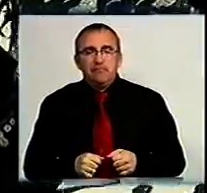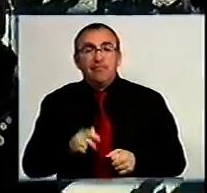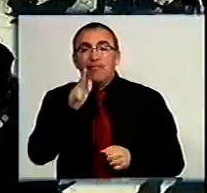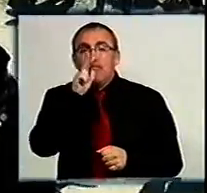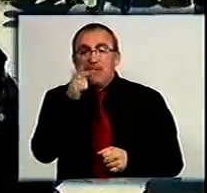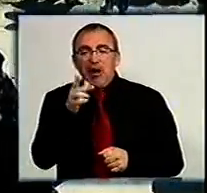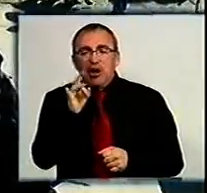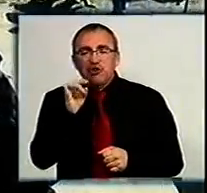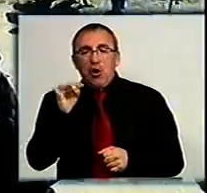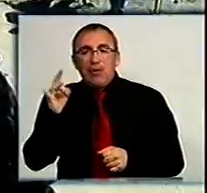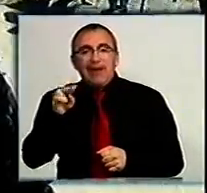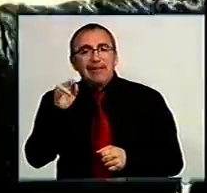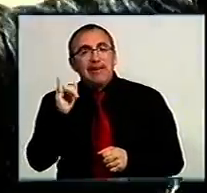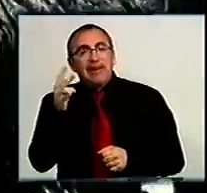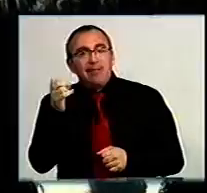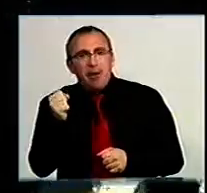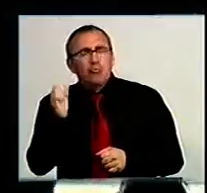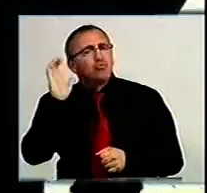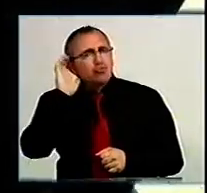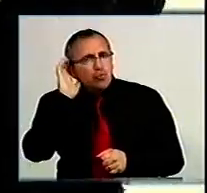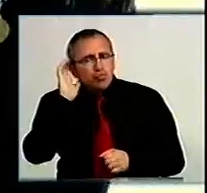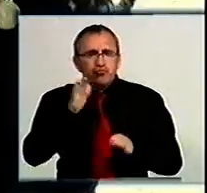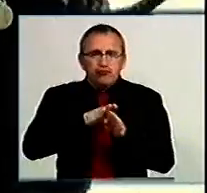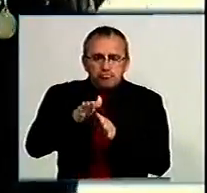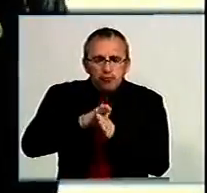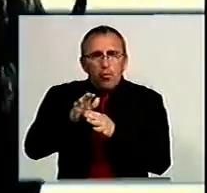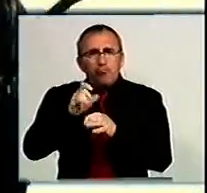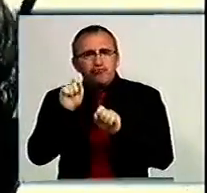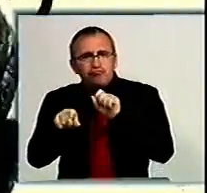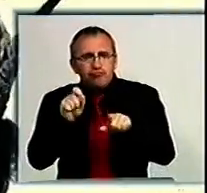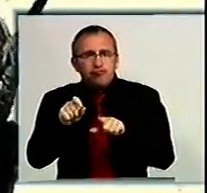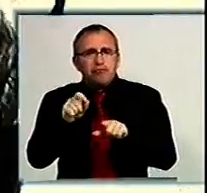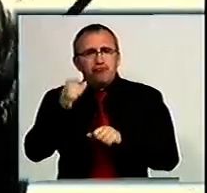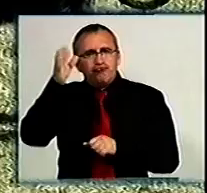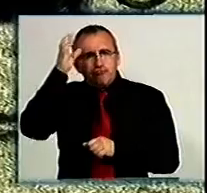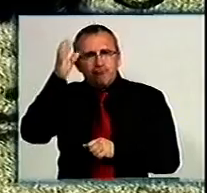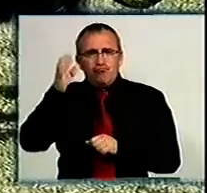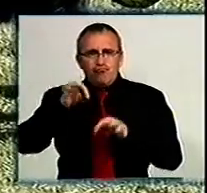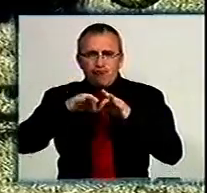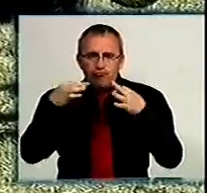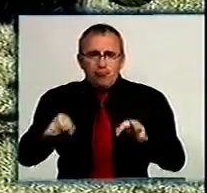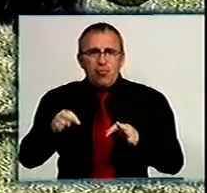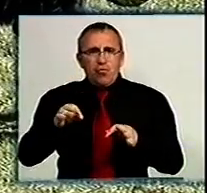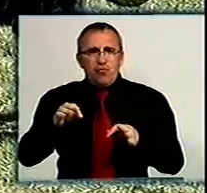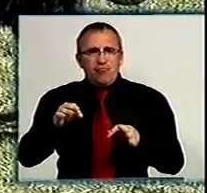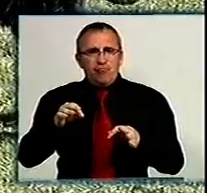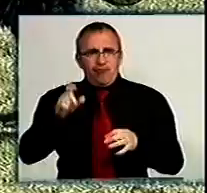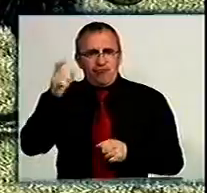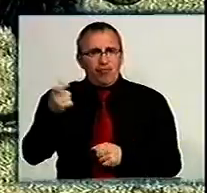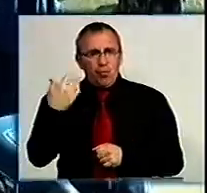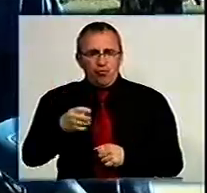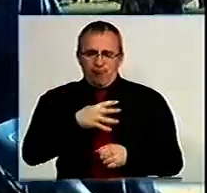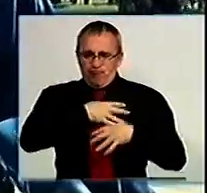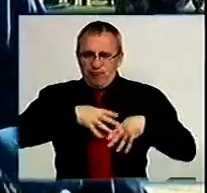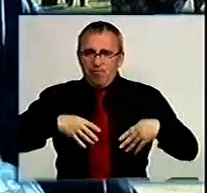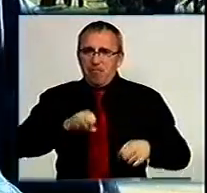Трирічна різеншнауцердійна. Слухняна, негубиться та чітко виконує команди. Вона має не обиякий досвід у виставках. Хвалиться і її господар. Отримала вже купу